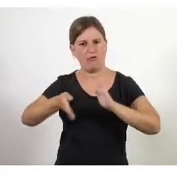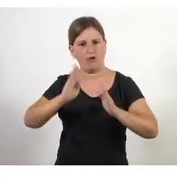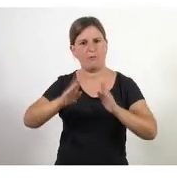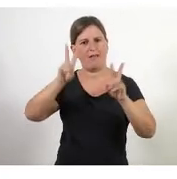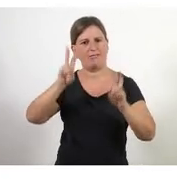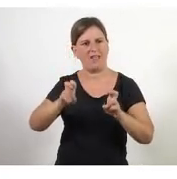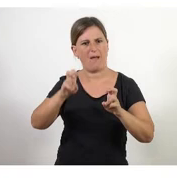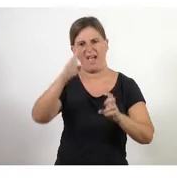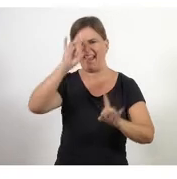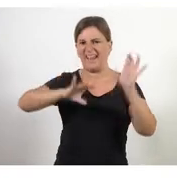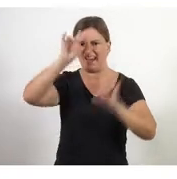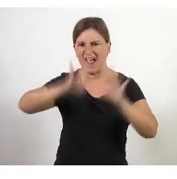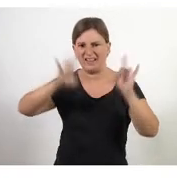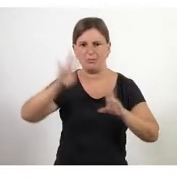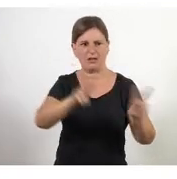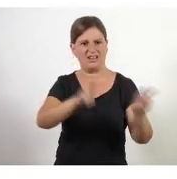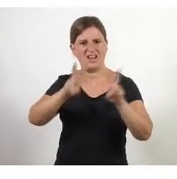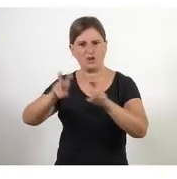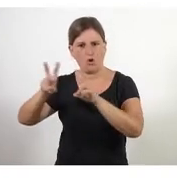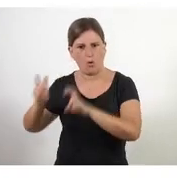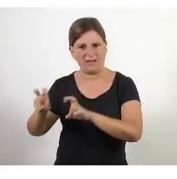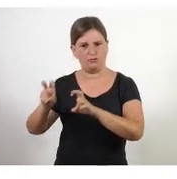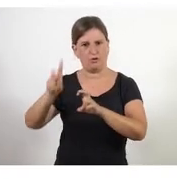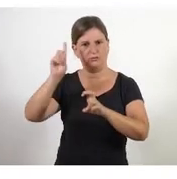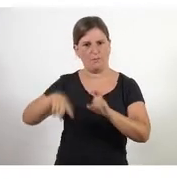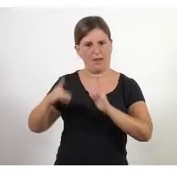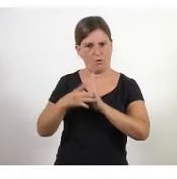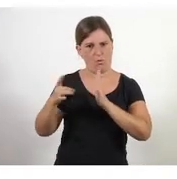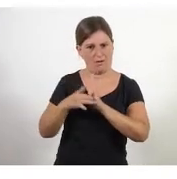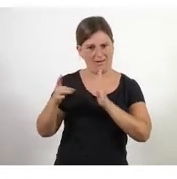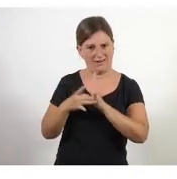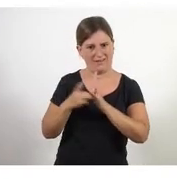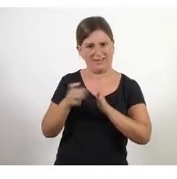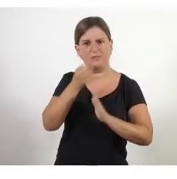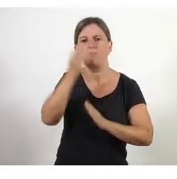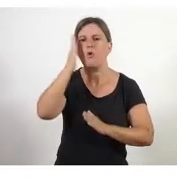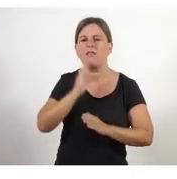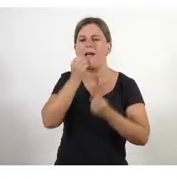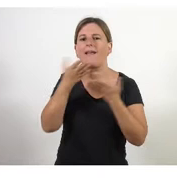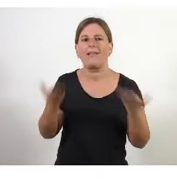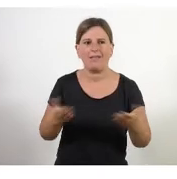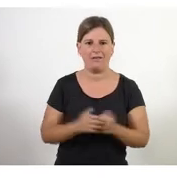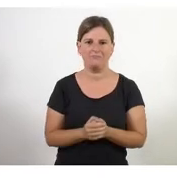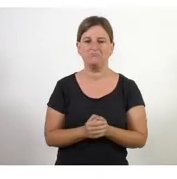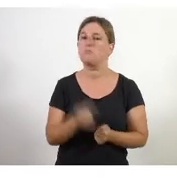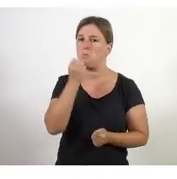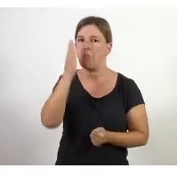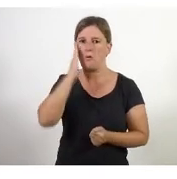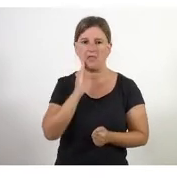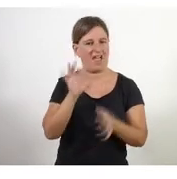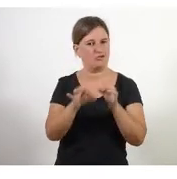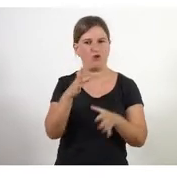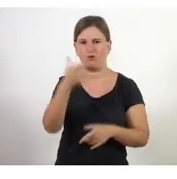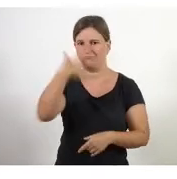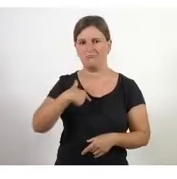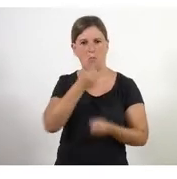i processos d'innovació. Molt bon dia, Juan Antonio. Com estàs? Hola, molt bon dia. Doncs, per sort, molt bé. I aquí amb moltes